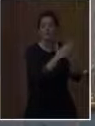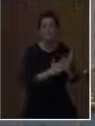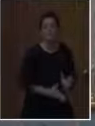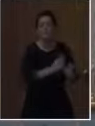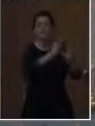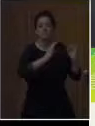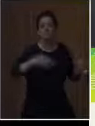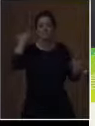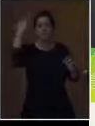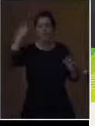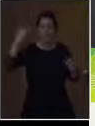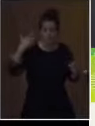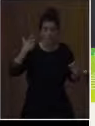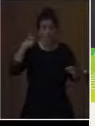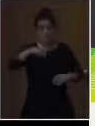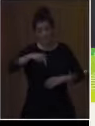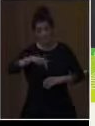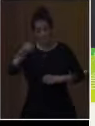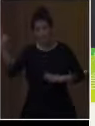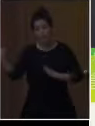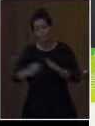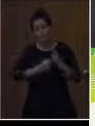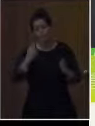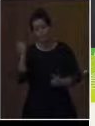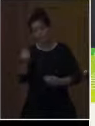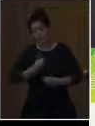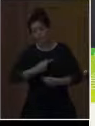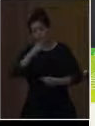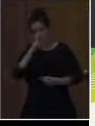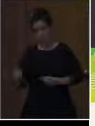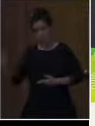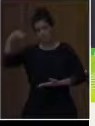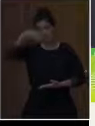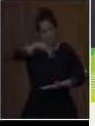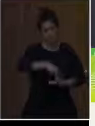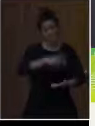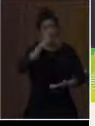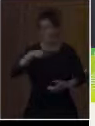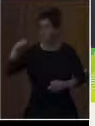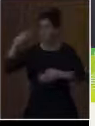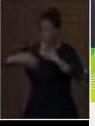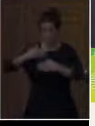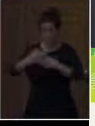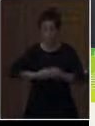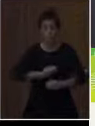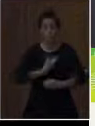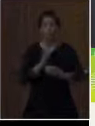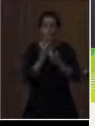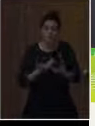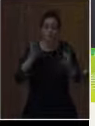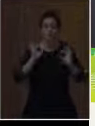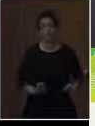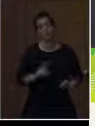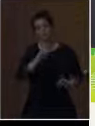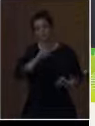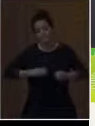κάνα δύο προτάσεις. Σήμερα, για πρώτη φορά, μου δίνεται η ευκαιρία να παρουσιάσω αυτό που πραγματικά αισθάνομαι. Ποτέ δεν είχα τη